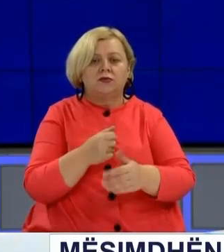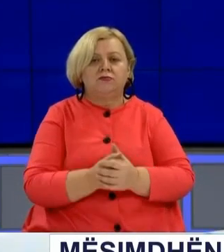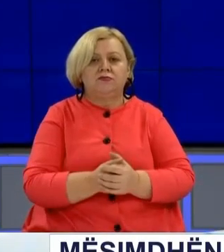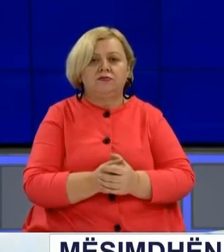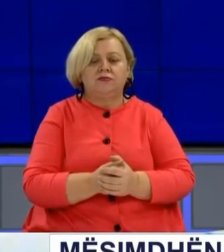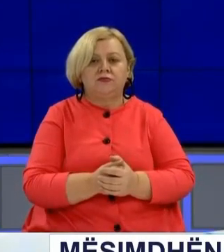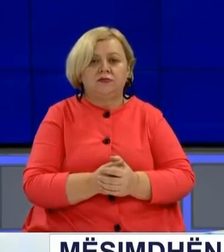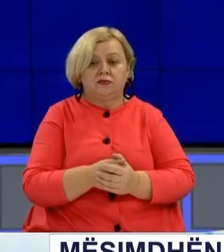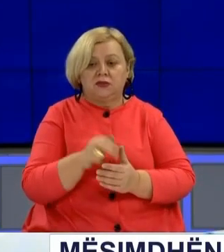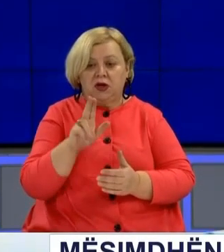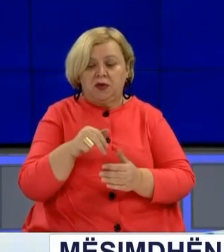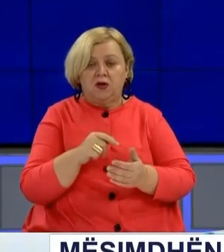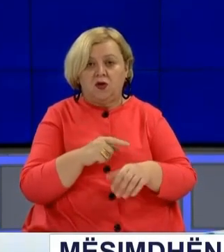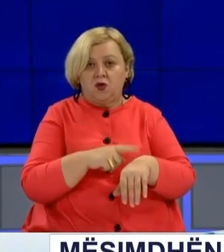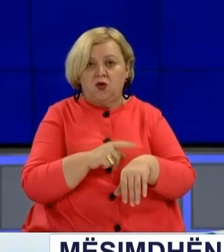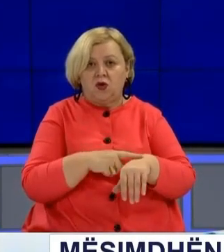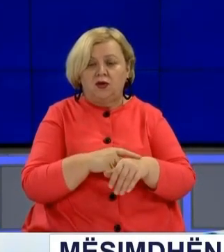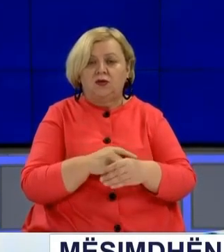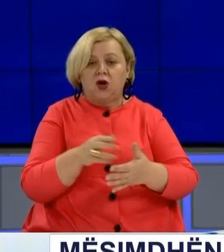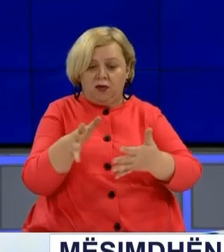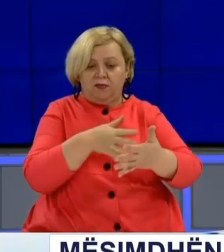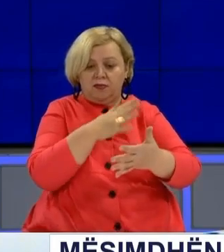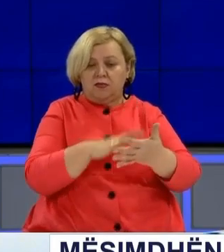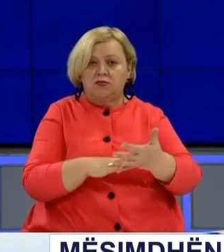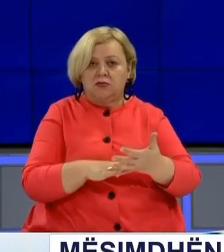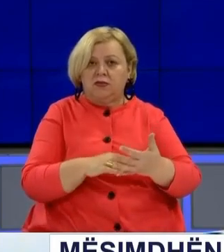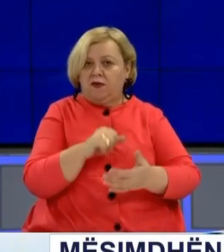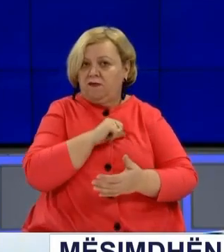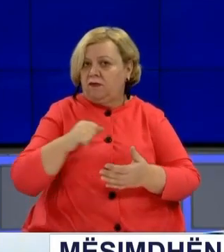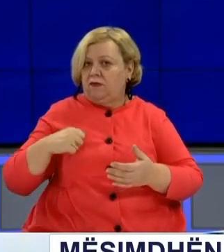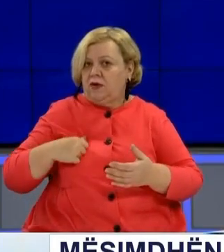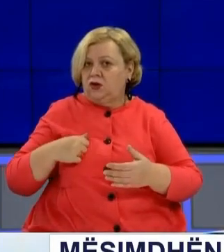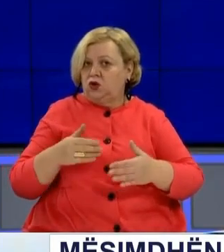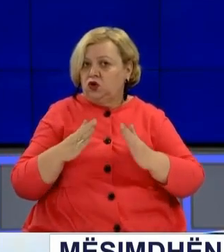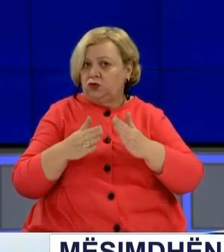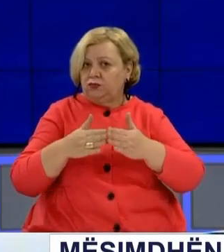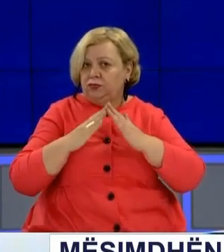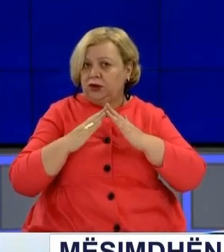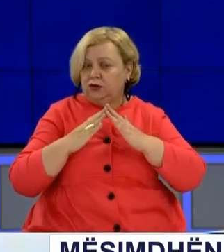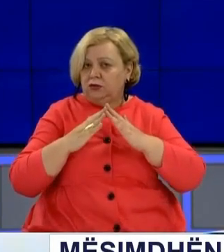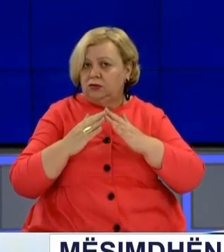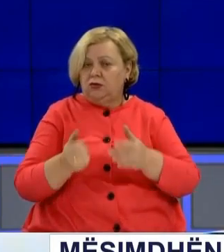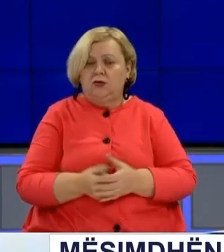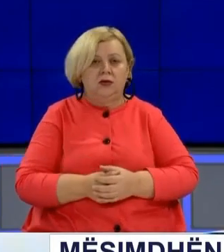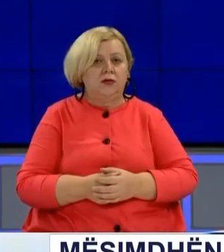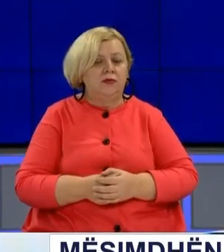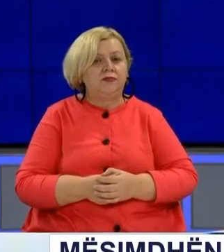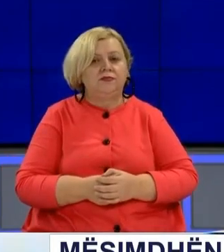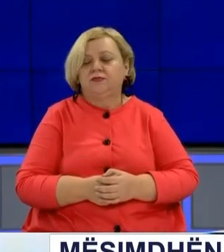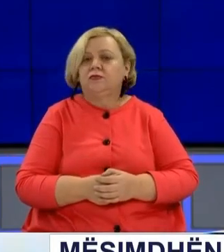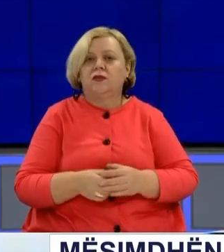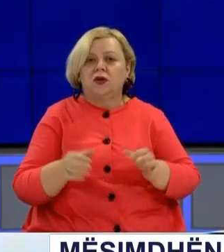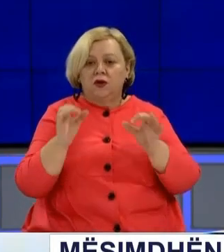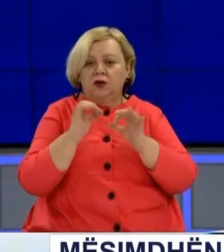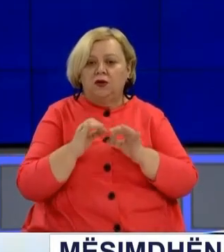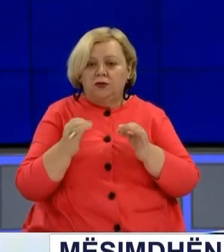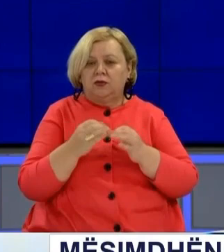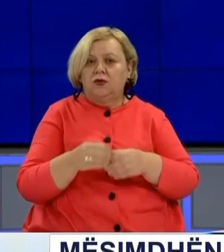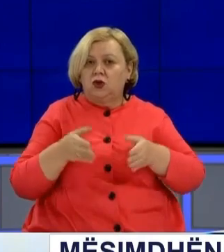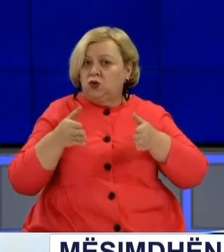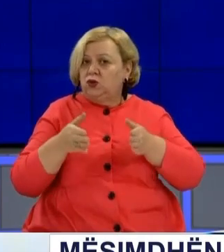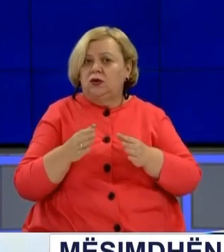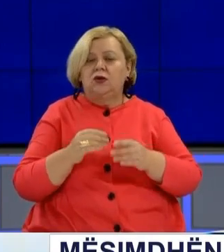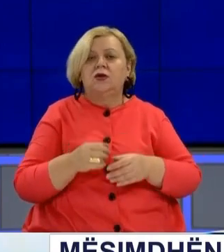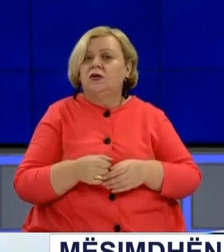i kanë të parapame në basturarit, janë duke i mbajtërbet nga shtëpit e tyre. Fëtëmërësish, nuk kemi në të shtrijënë në spitalit